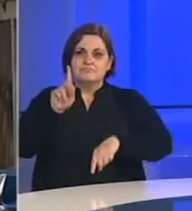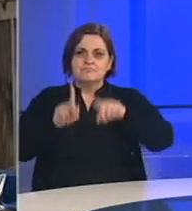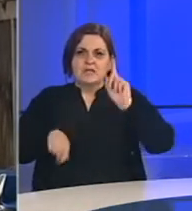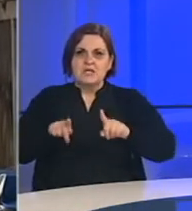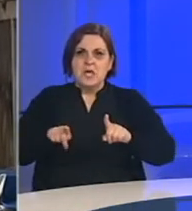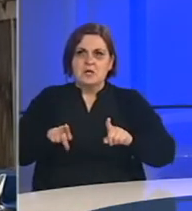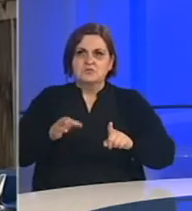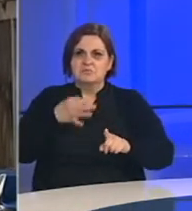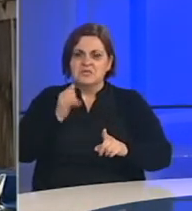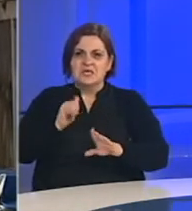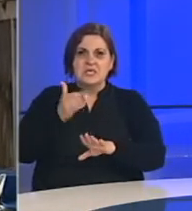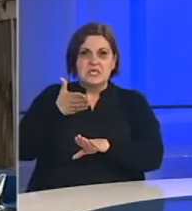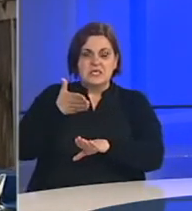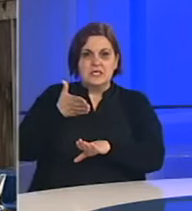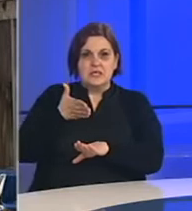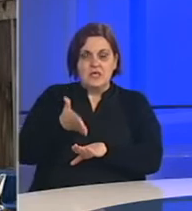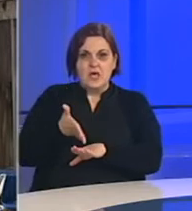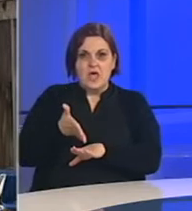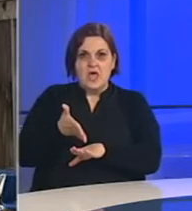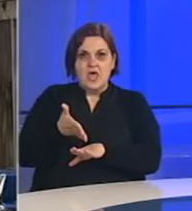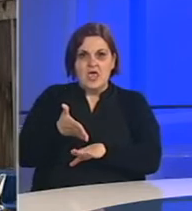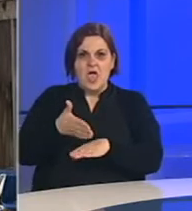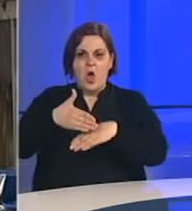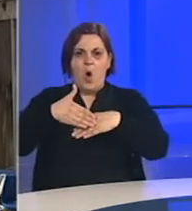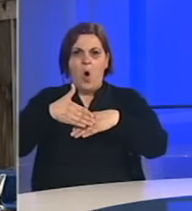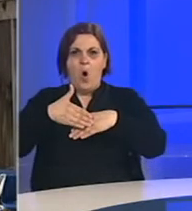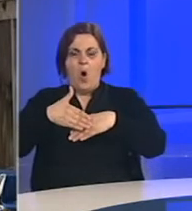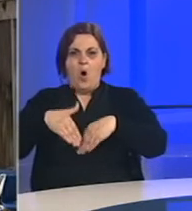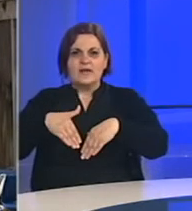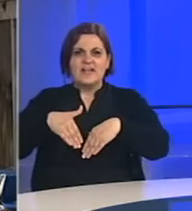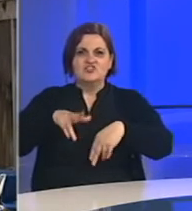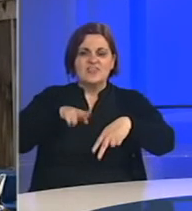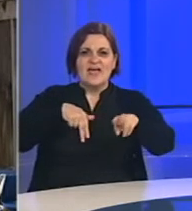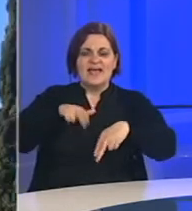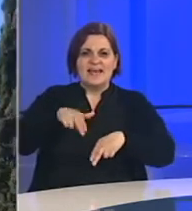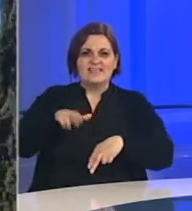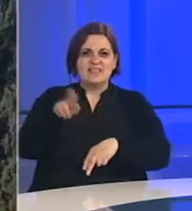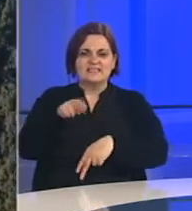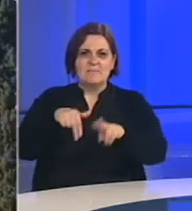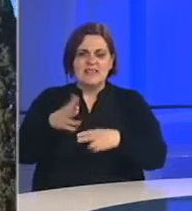su se pitali da li je ograničenje kretanja